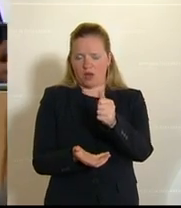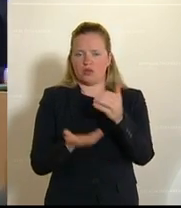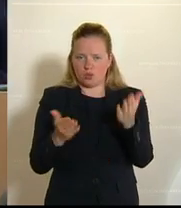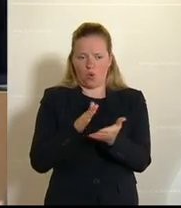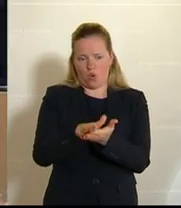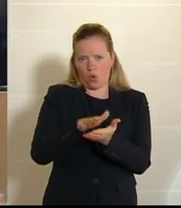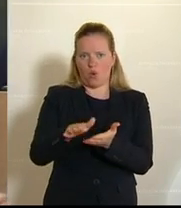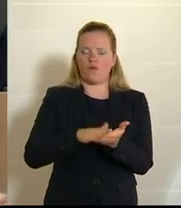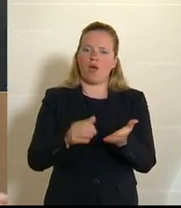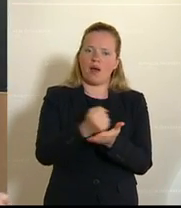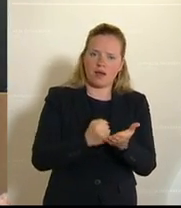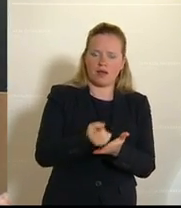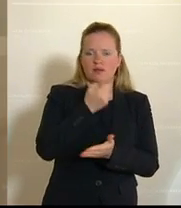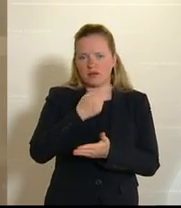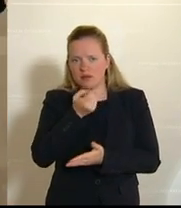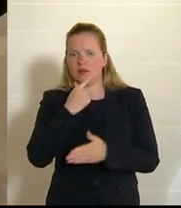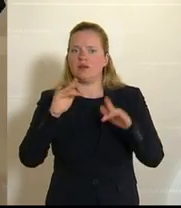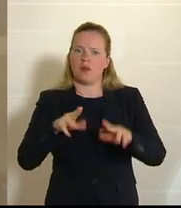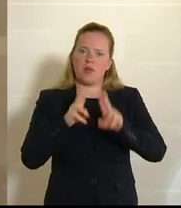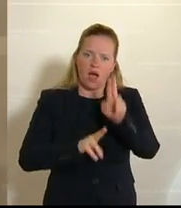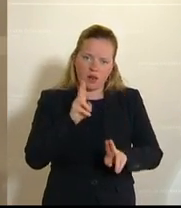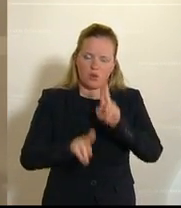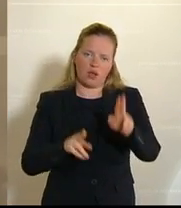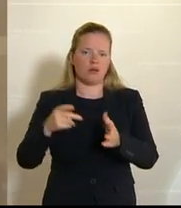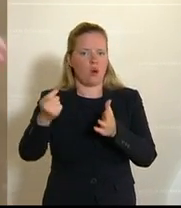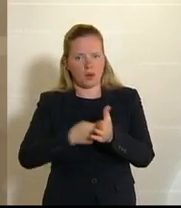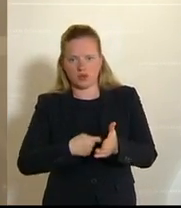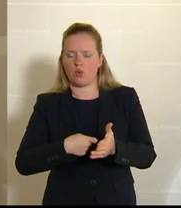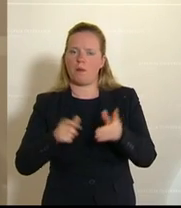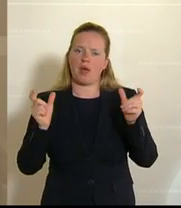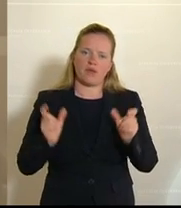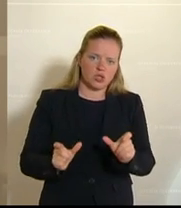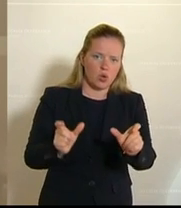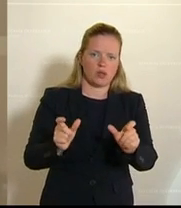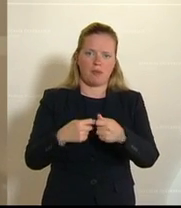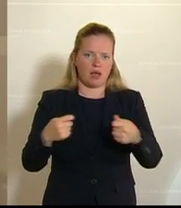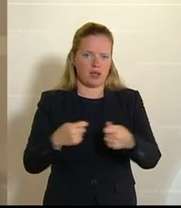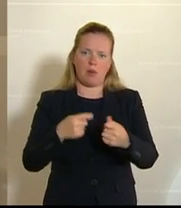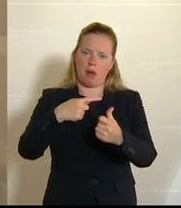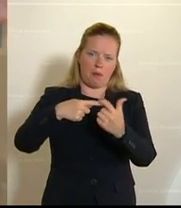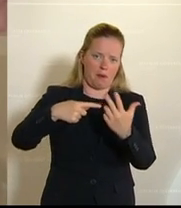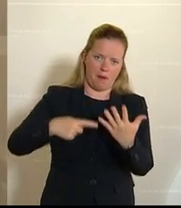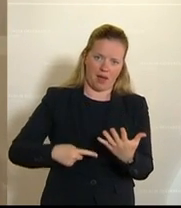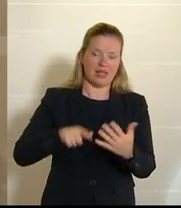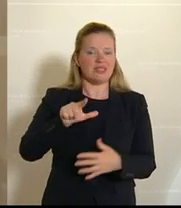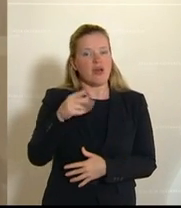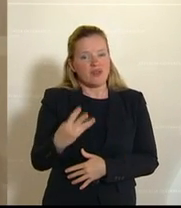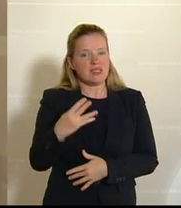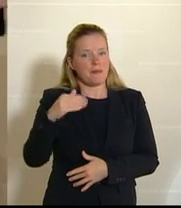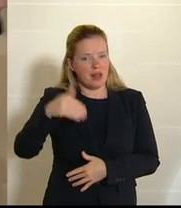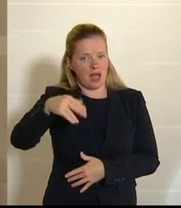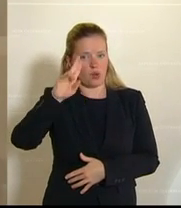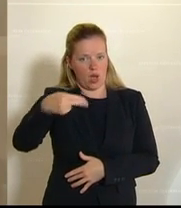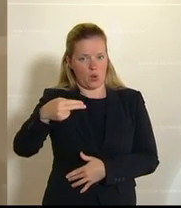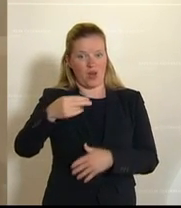ausgeben, für Medikamente, Behandlungen, Operationen, Präventionsmaßnahmen etc. 42 Milliarden Euro, davon